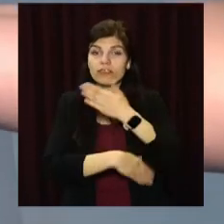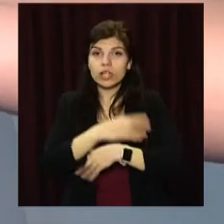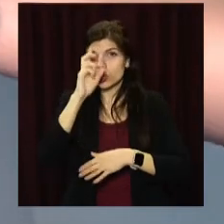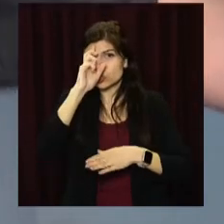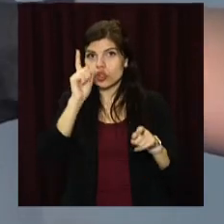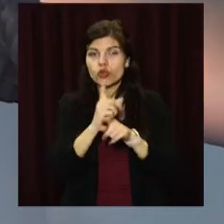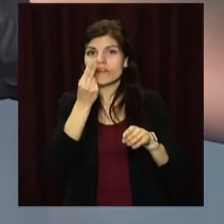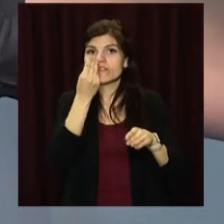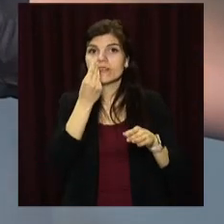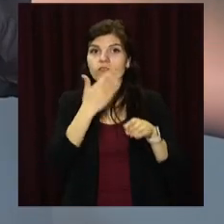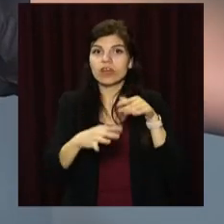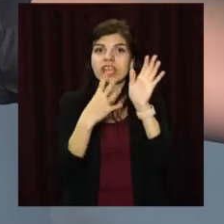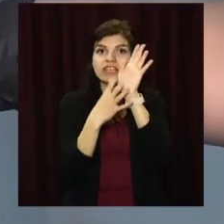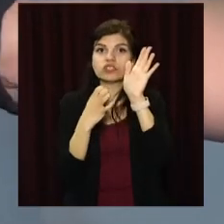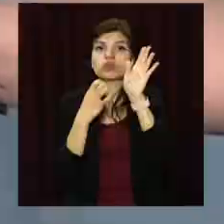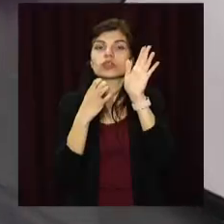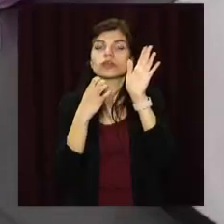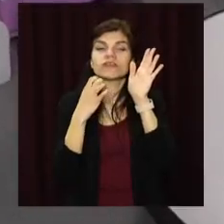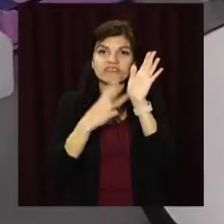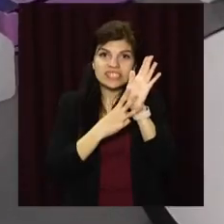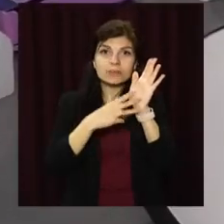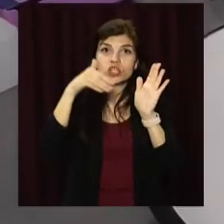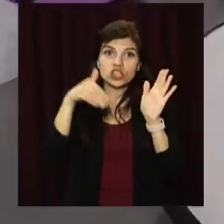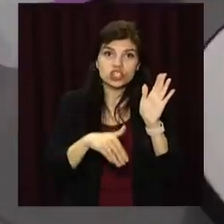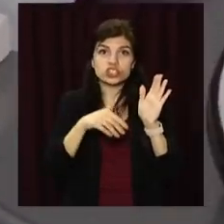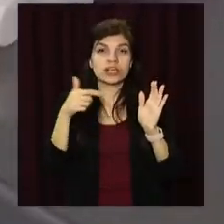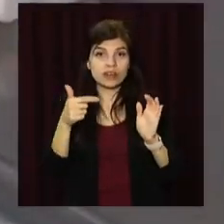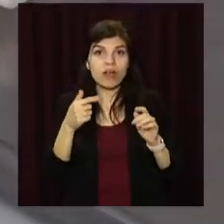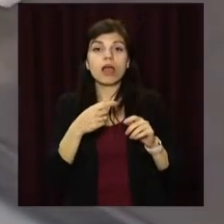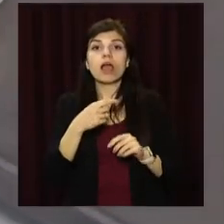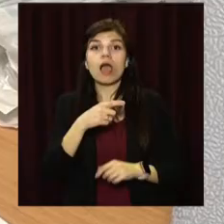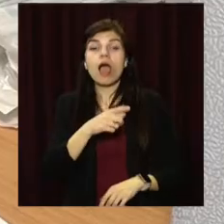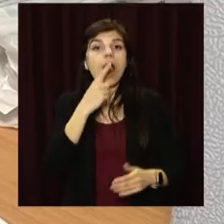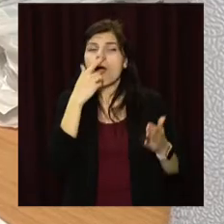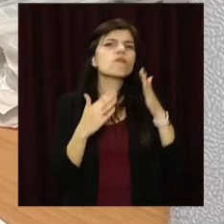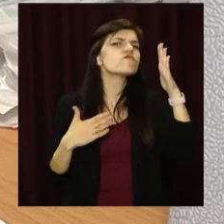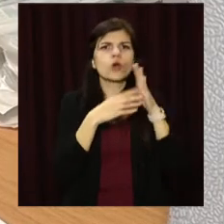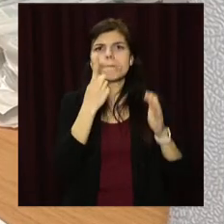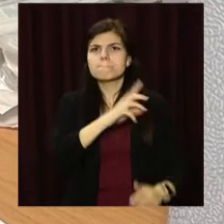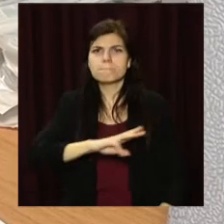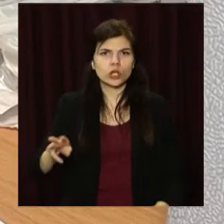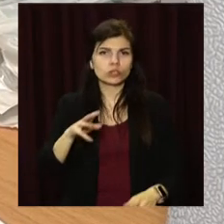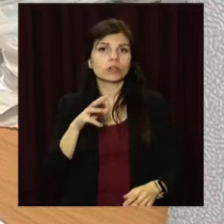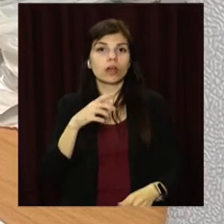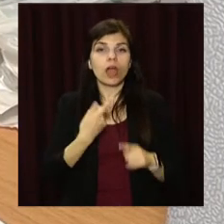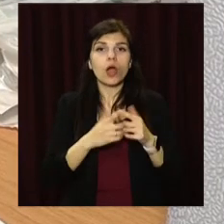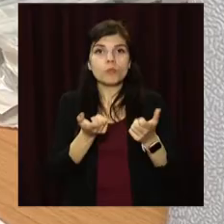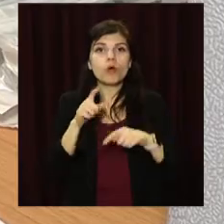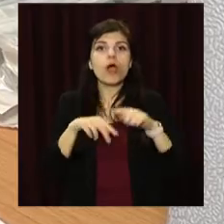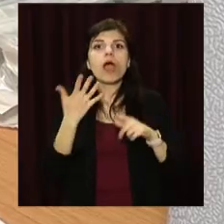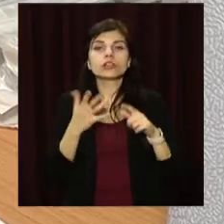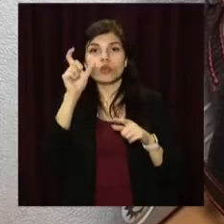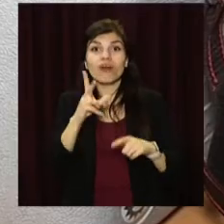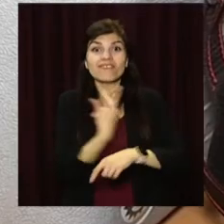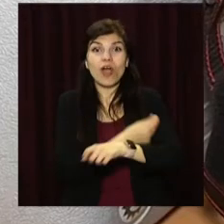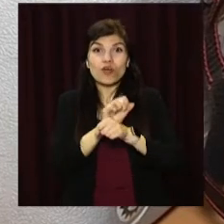держава має компенсувати 908 тисяч гривень, а максимальну суму – 1 мільйон 700 тисяч гривень – отримає родина померлого від